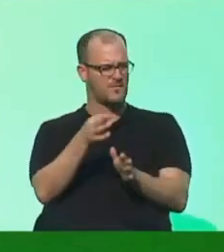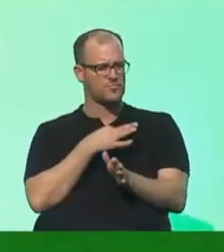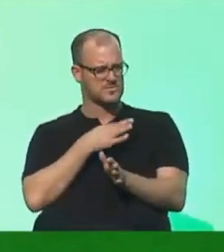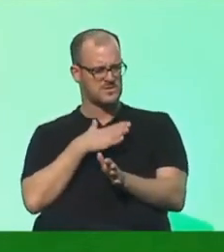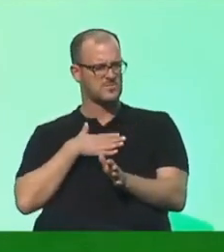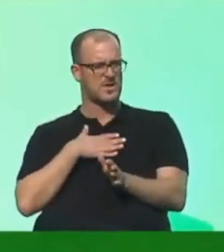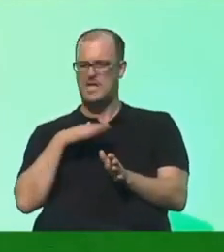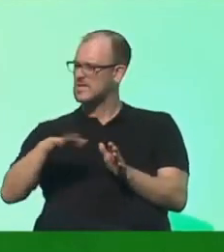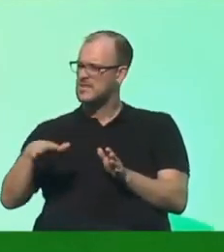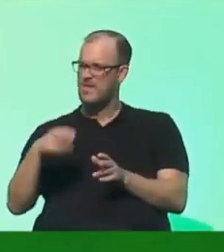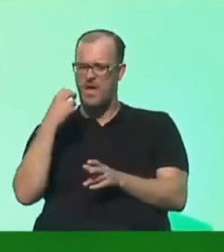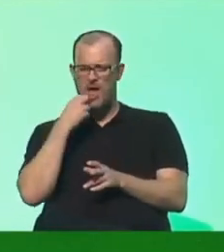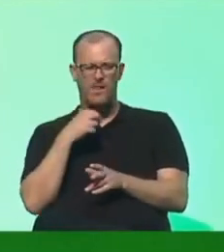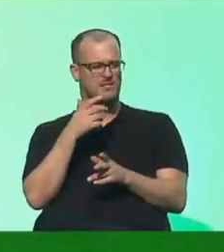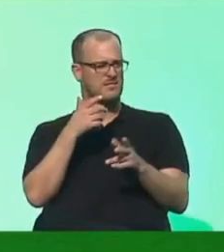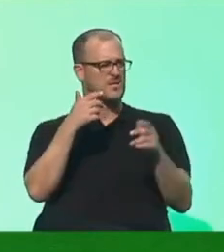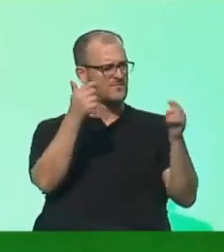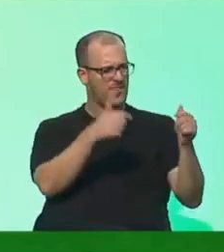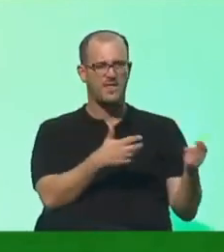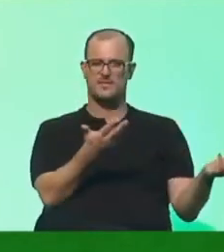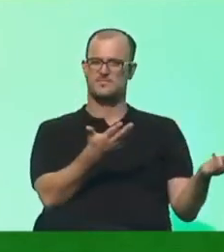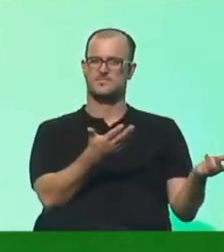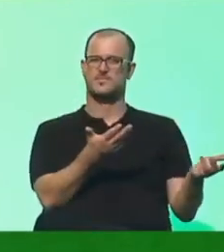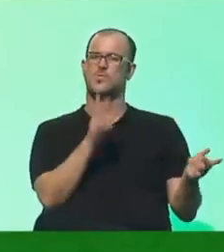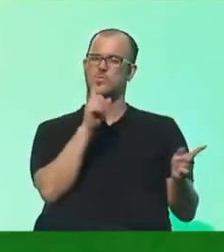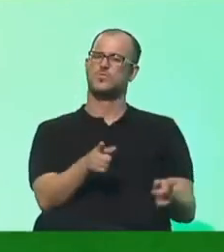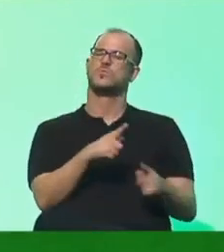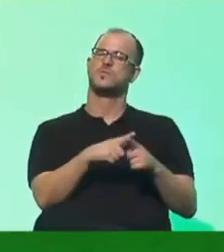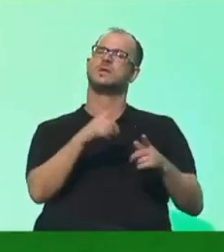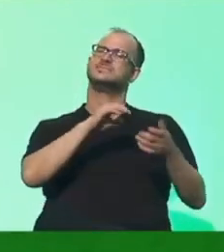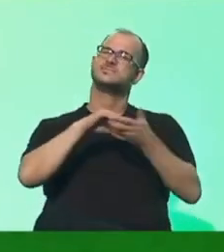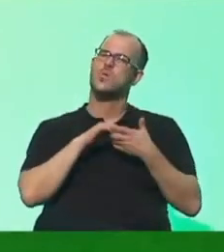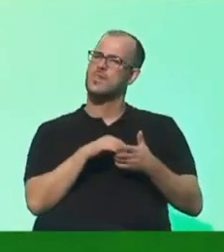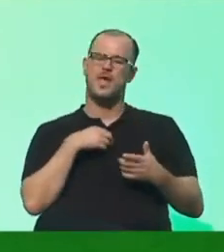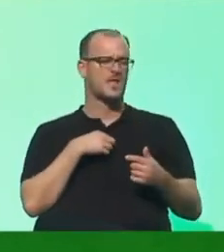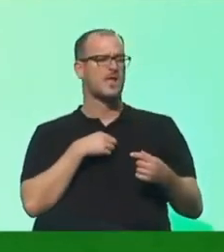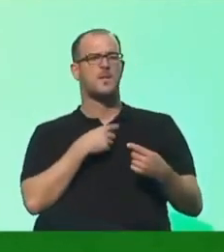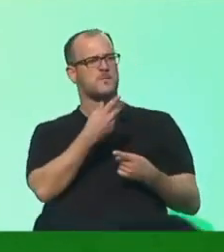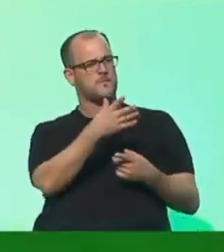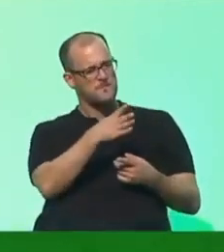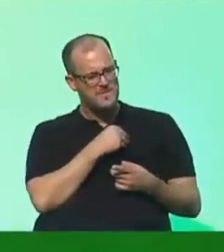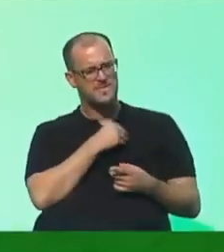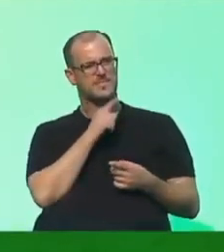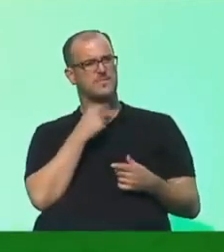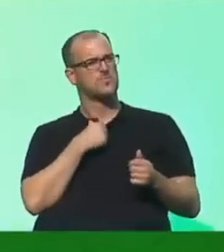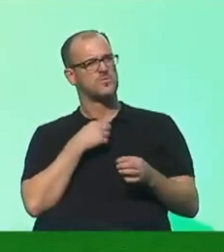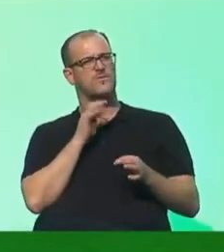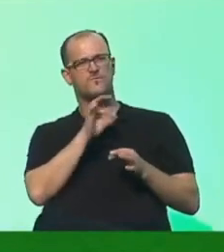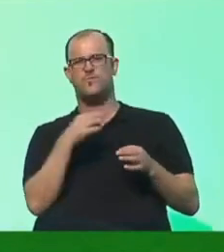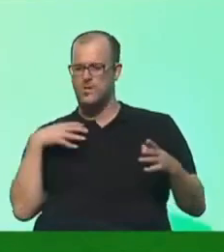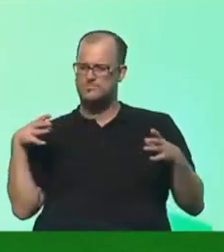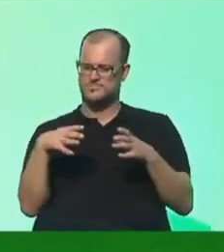unsere Alten und unsere Kranken kümmern. Und Solidarität untereinander und miteinander und das Wachstum, was